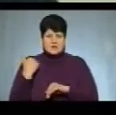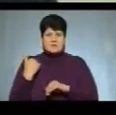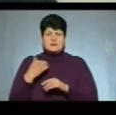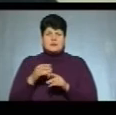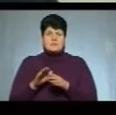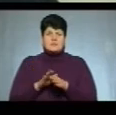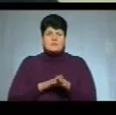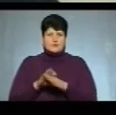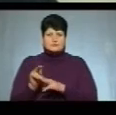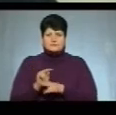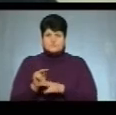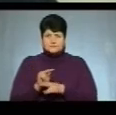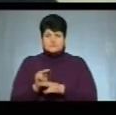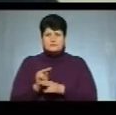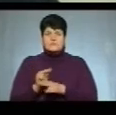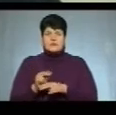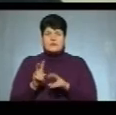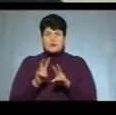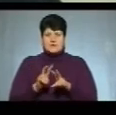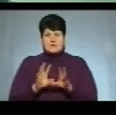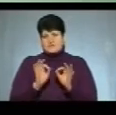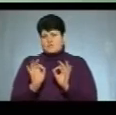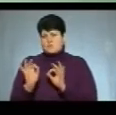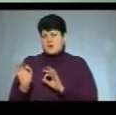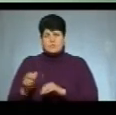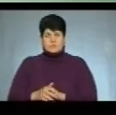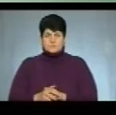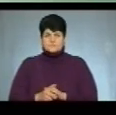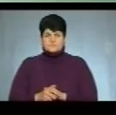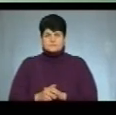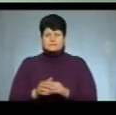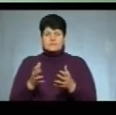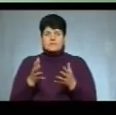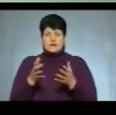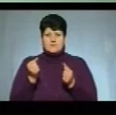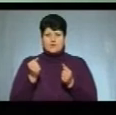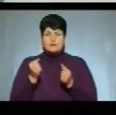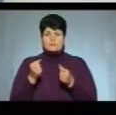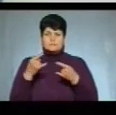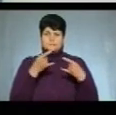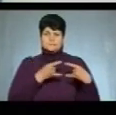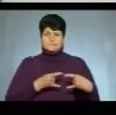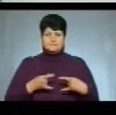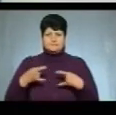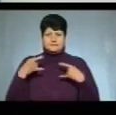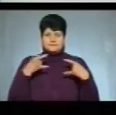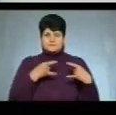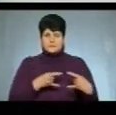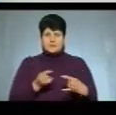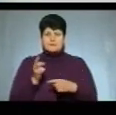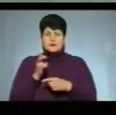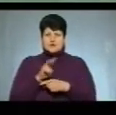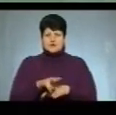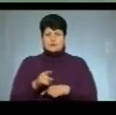лікування. І при профілактичній оглядах з ними все нормально. На прийом до лікаря ультразвукової діагностики Ольги Болюх прийшов